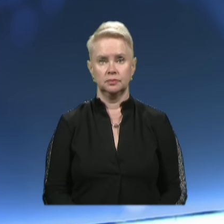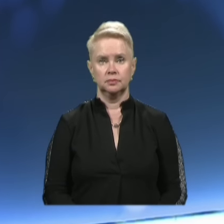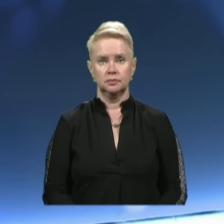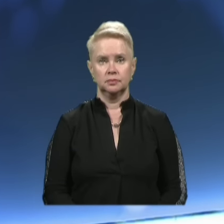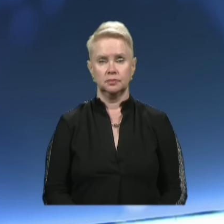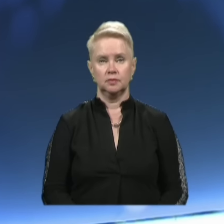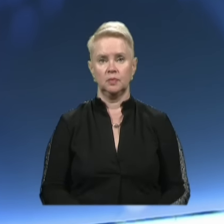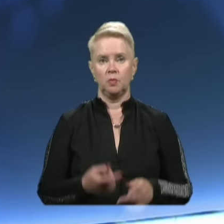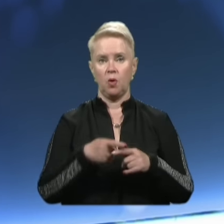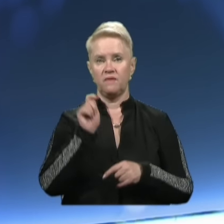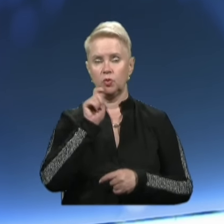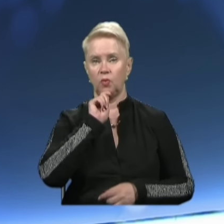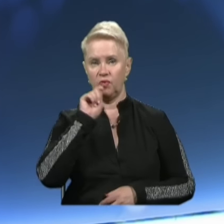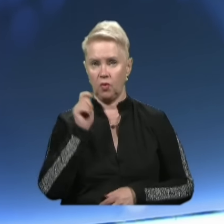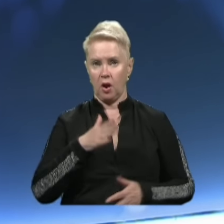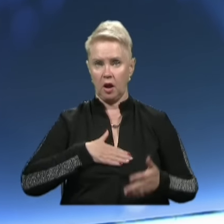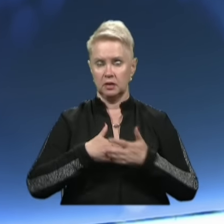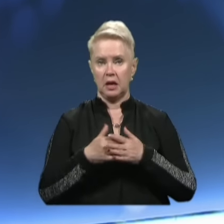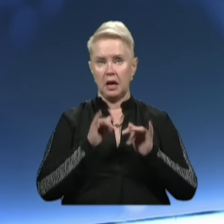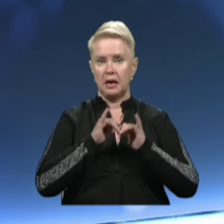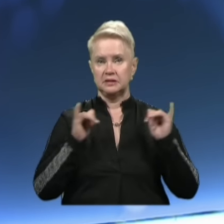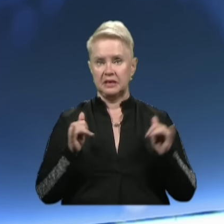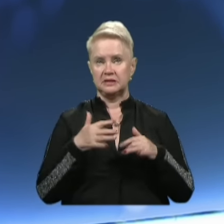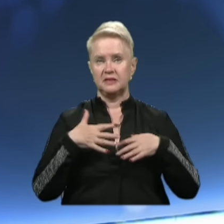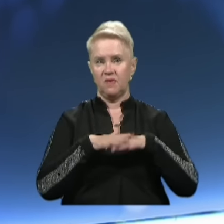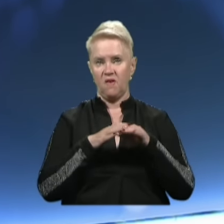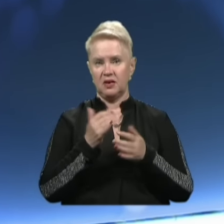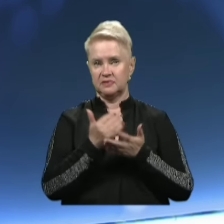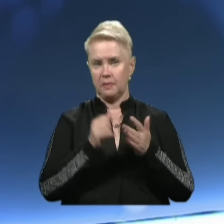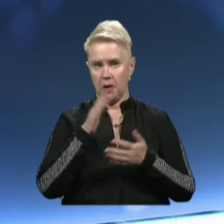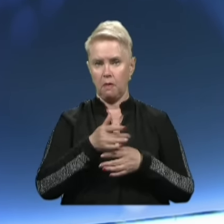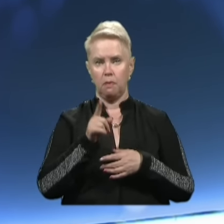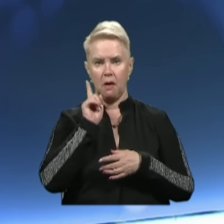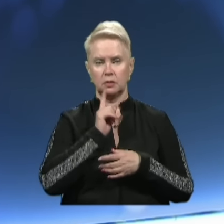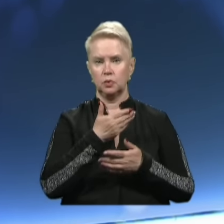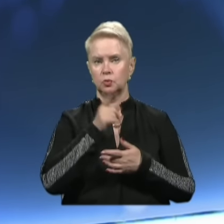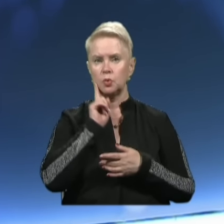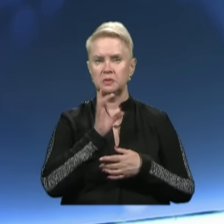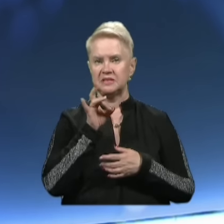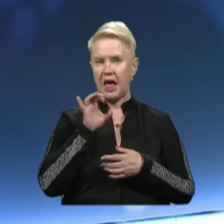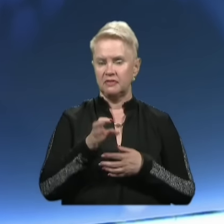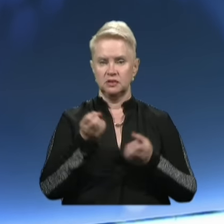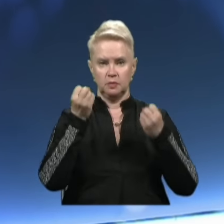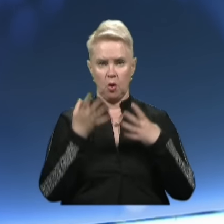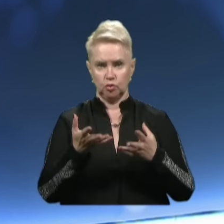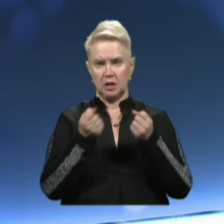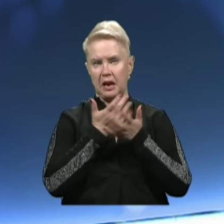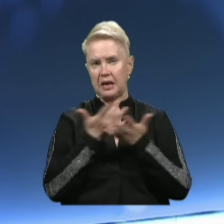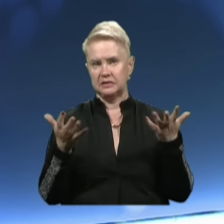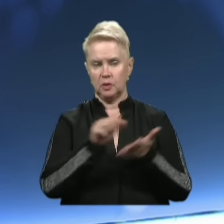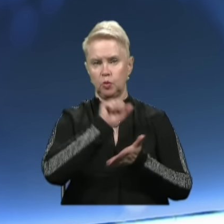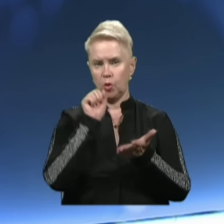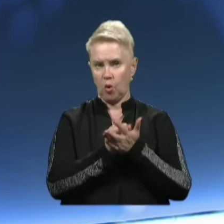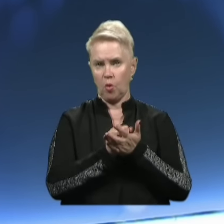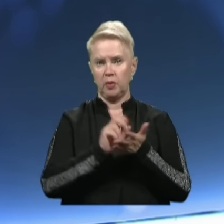Попри війну, в Україні активно розвивається цифрова сфера. Маємо багато зручних сервісів, які спрощують отримання різноманітних